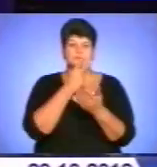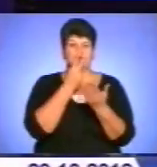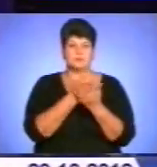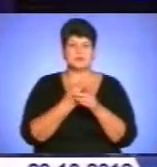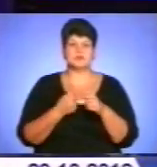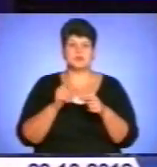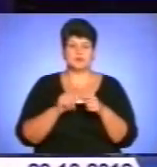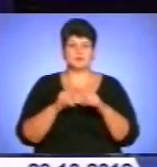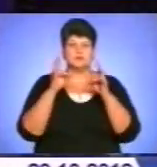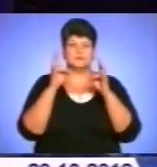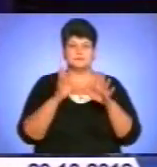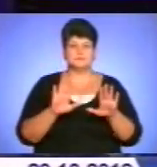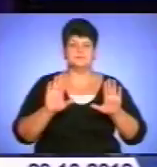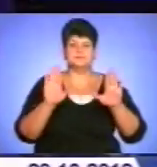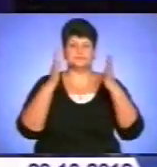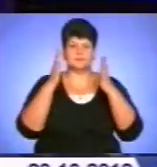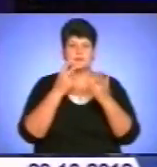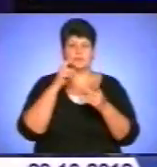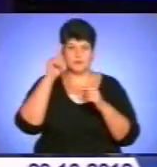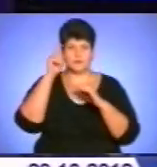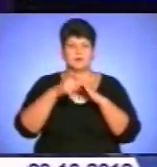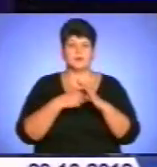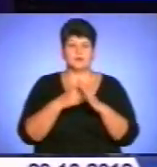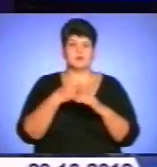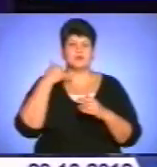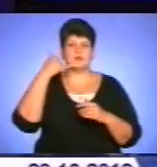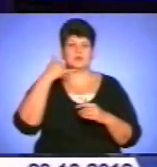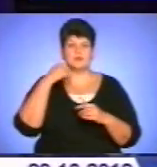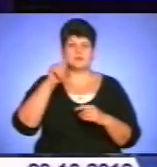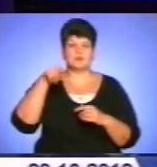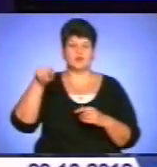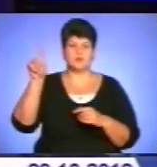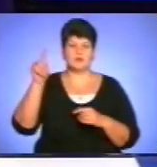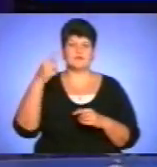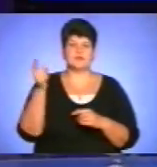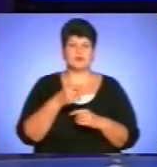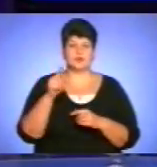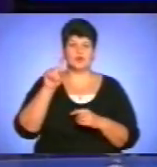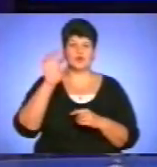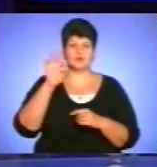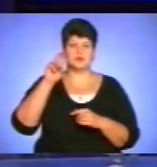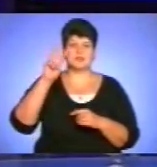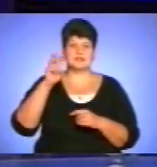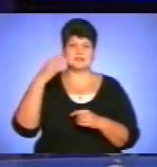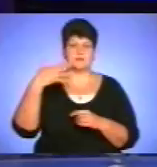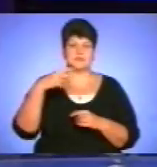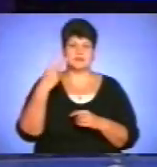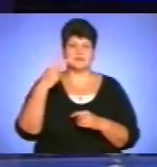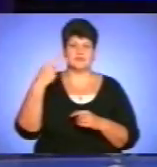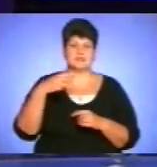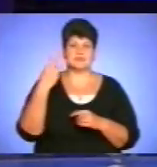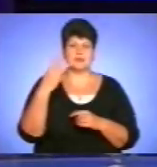пригоди або вам відомі обставини, за яких сталася аварія, телефонуйте за номером у Тернополі 0352 23